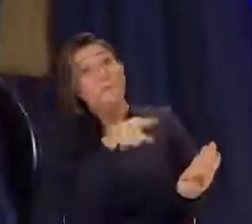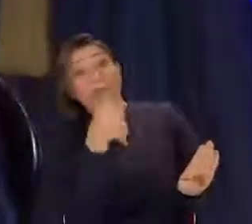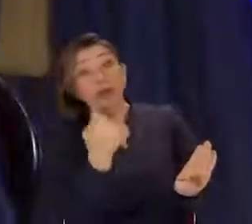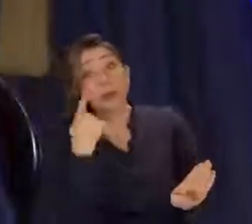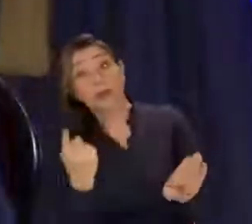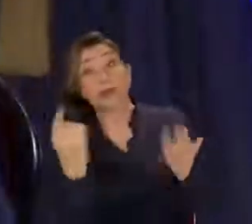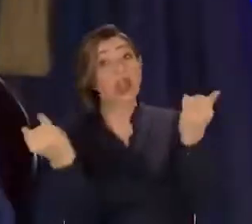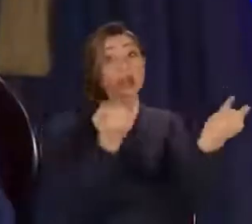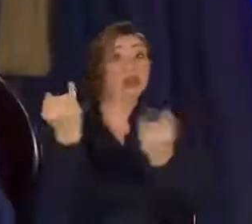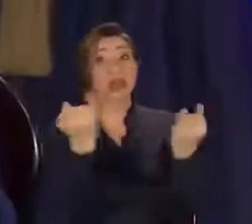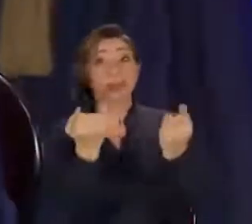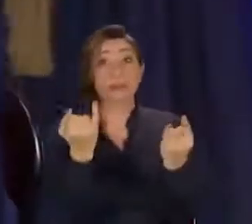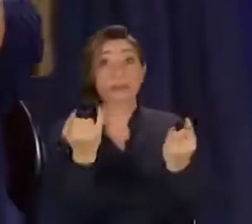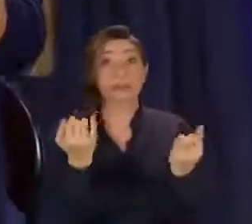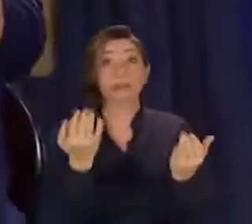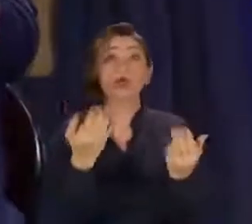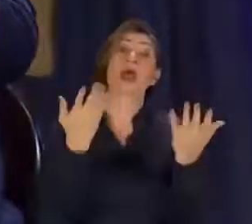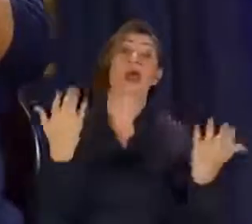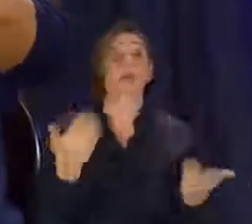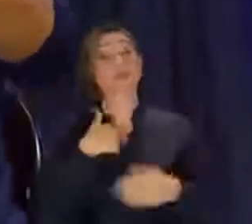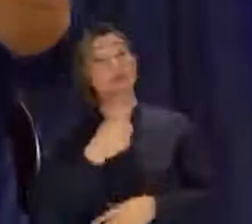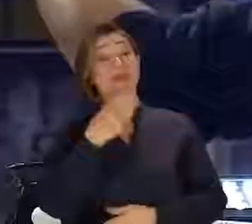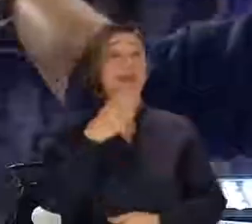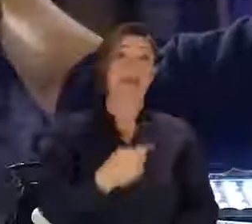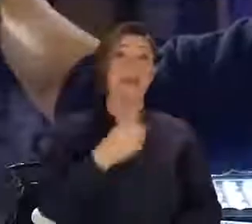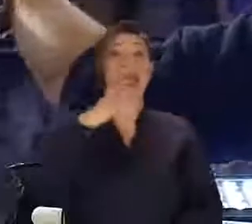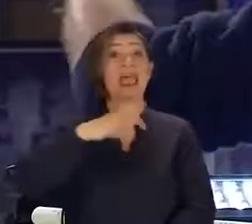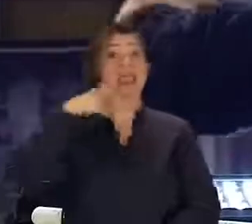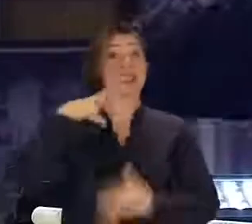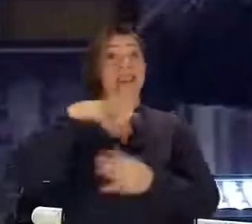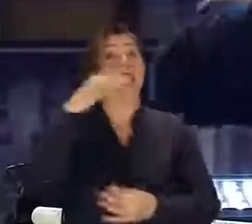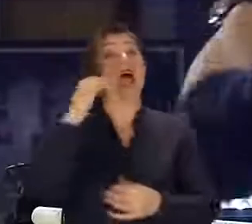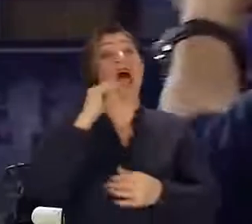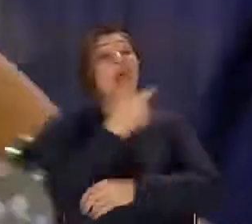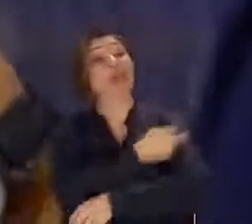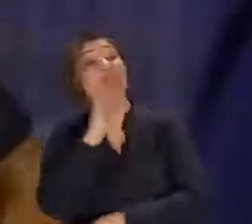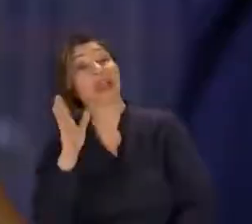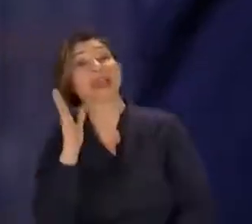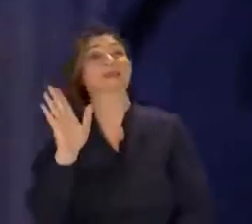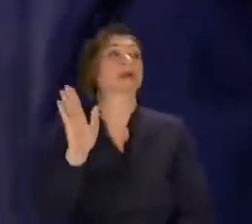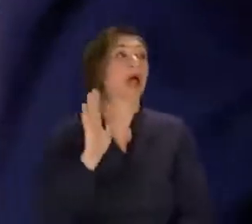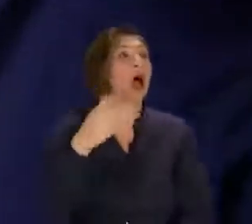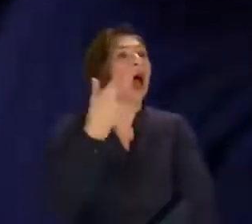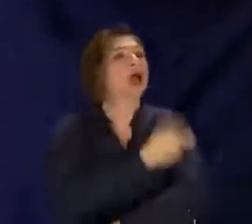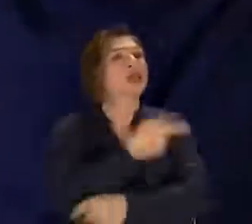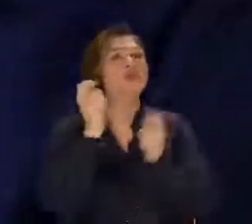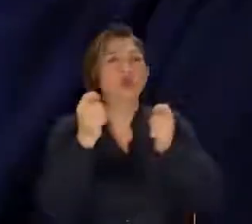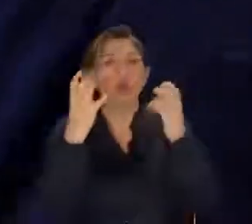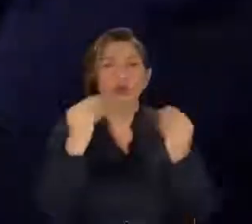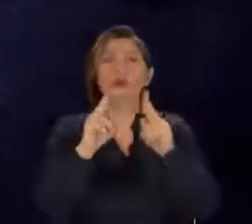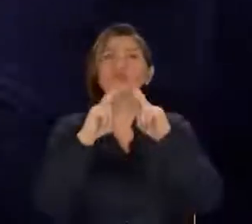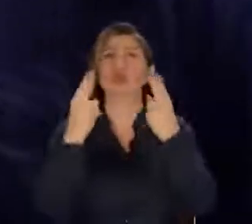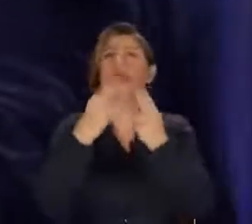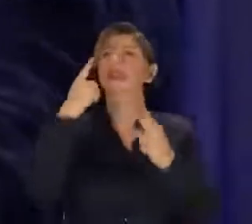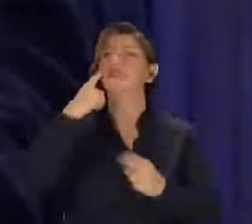başka türlü tartışalım edelim. Efendim biz bunu dediğimiz zaman işte insanlar aşıya gider gitmez. Ya aşı o kadar zorunlu olsa bütün dünya